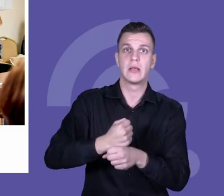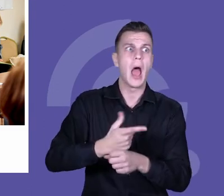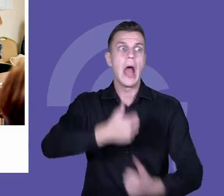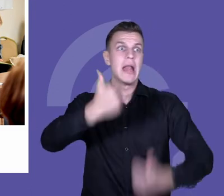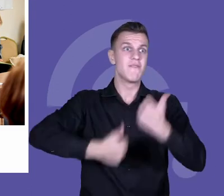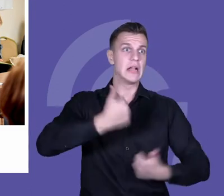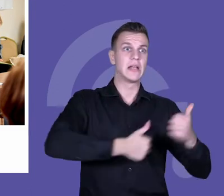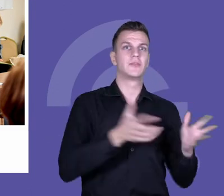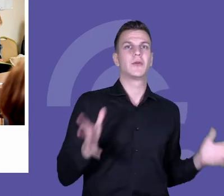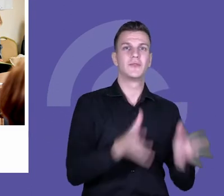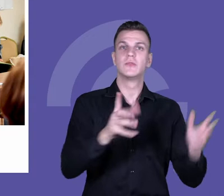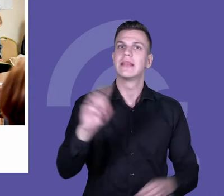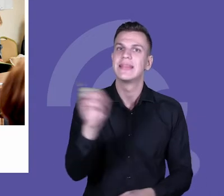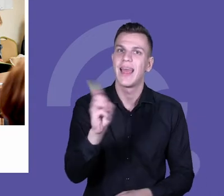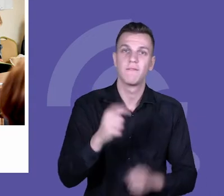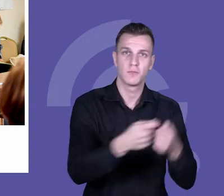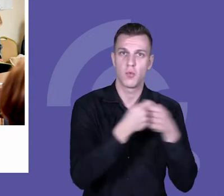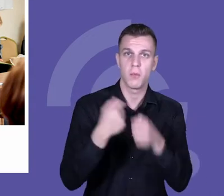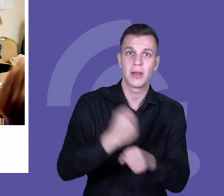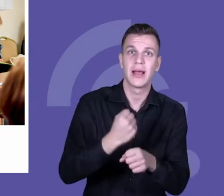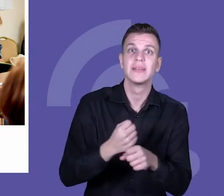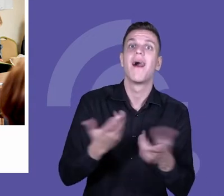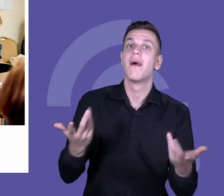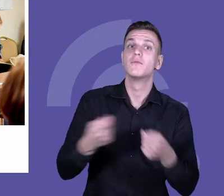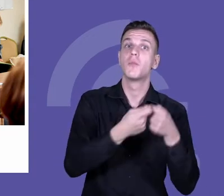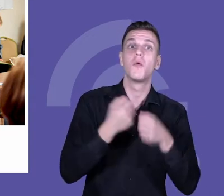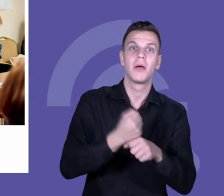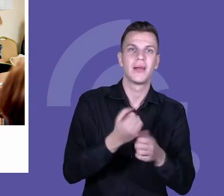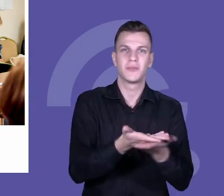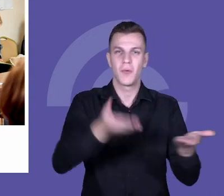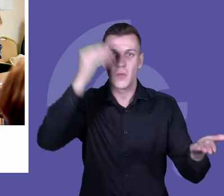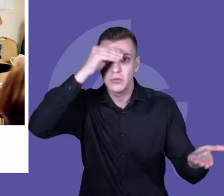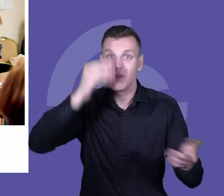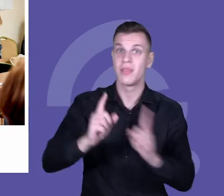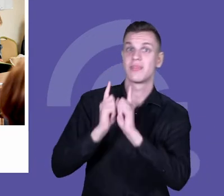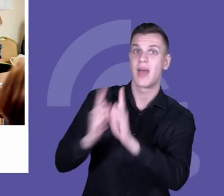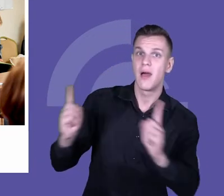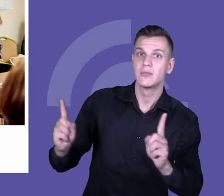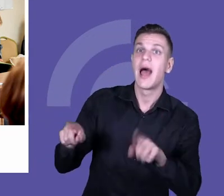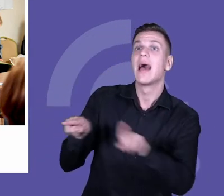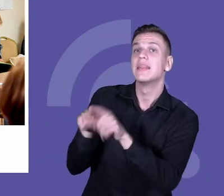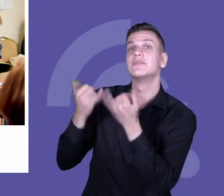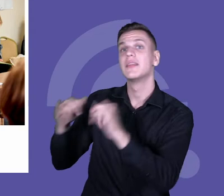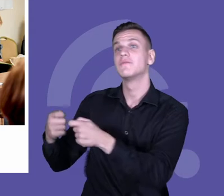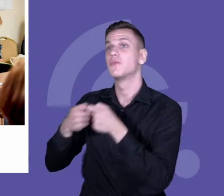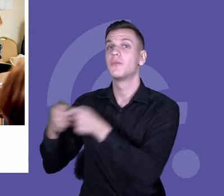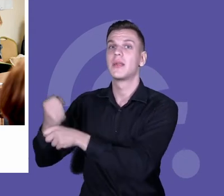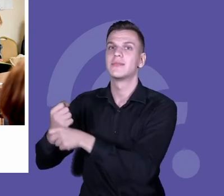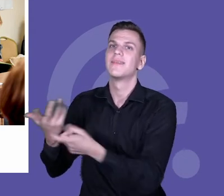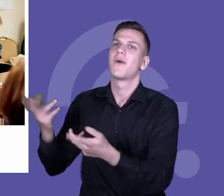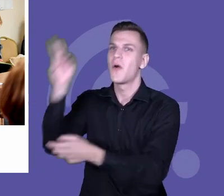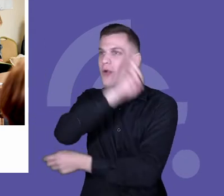uczniów, ale również wspiera współpracę nauczycieli, a także współpracę z innymi środowiskami, m.in. z rodzicami, czy także z